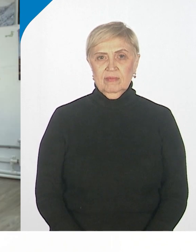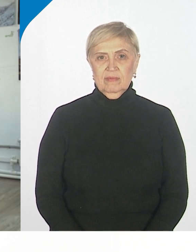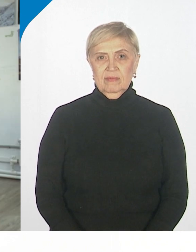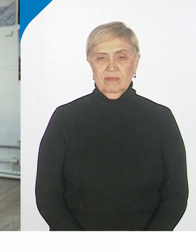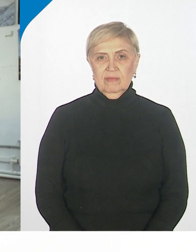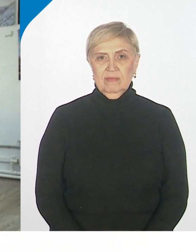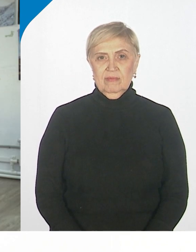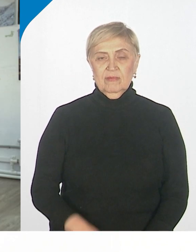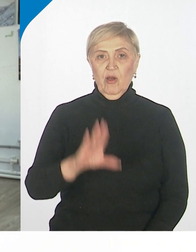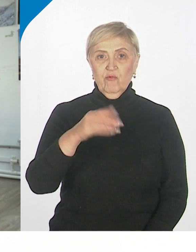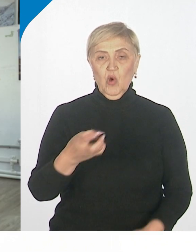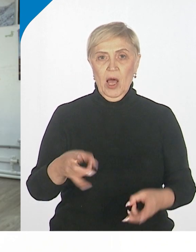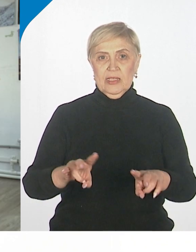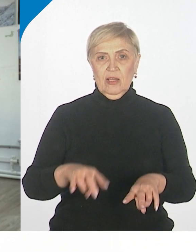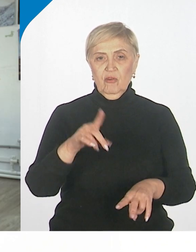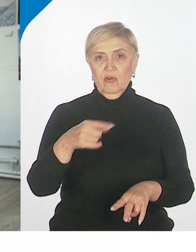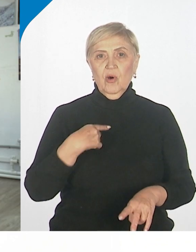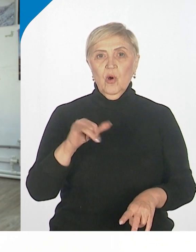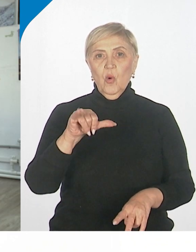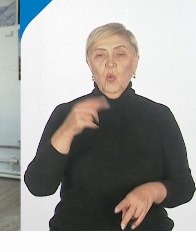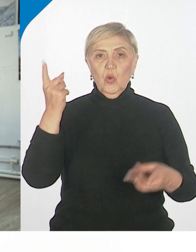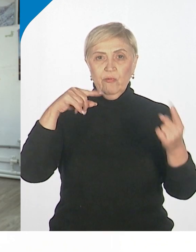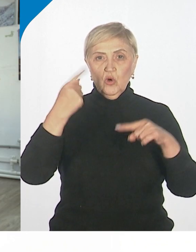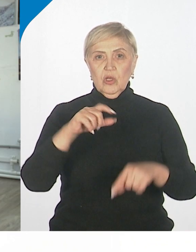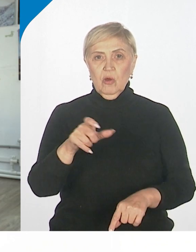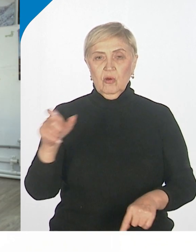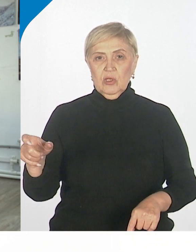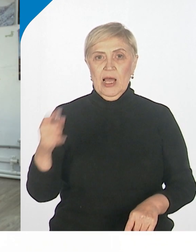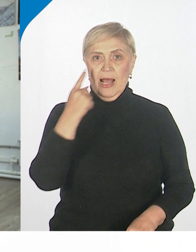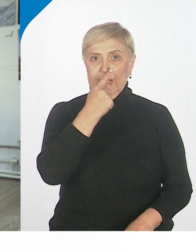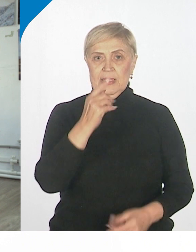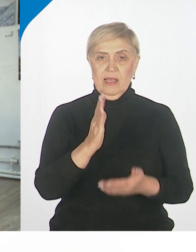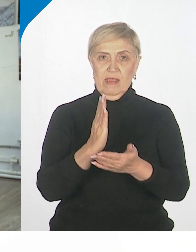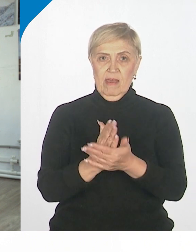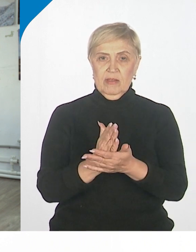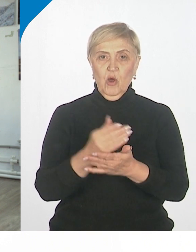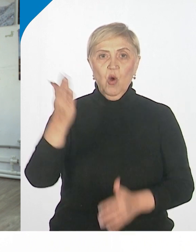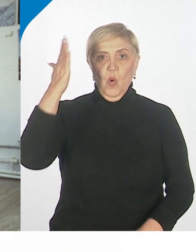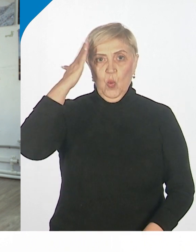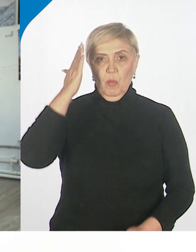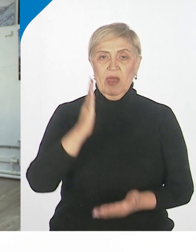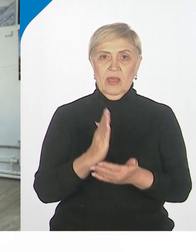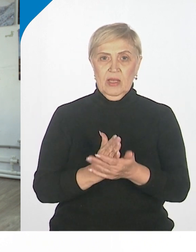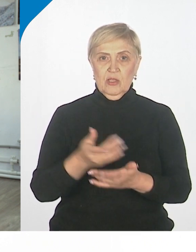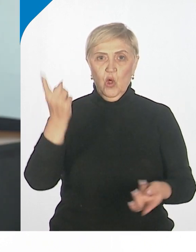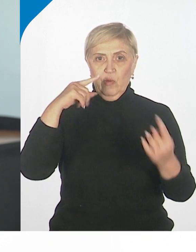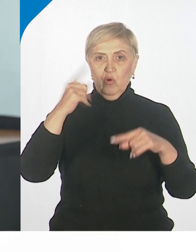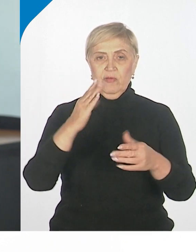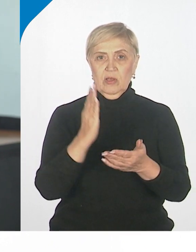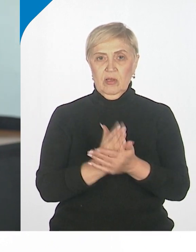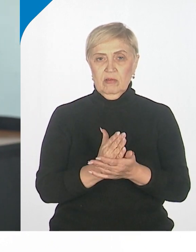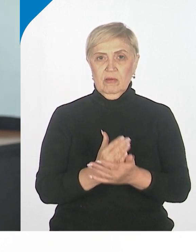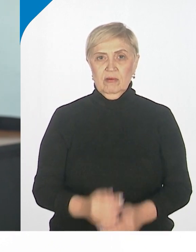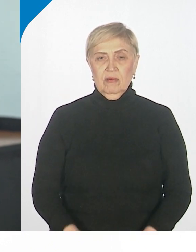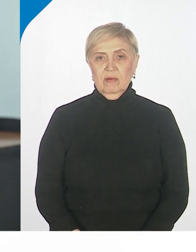все остальное ну у творческих людей слава богу глаза есть ум есть творчество есть слух